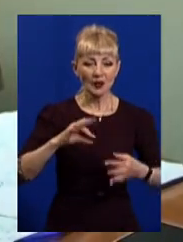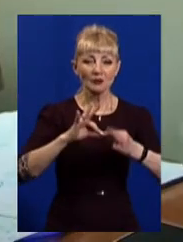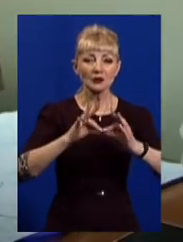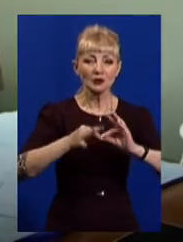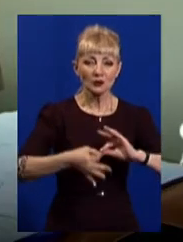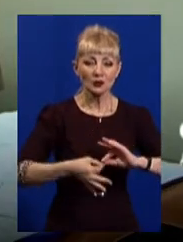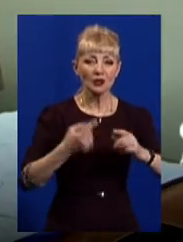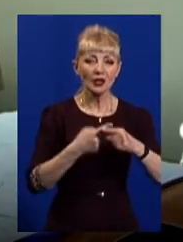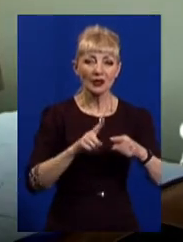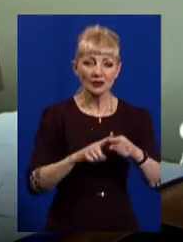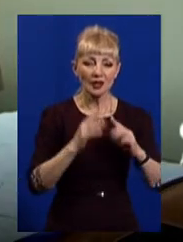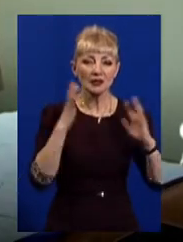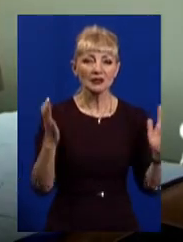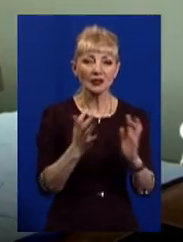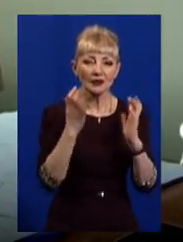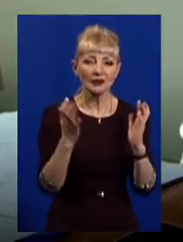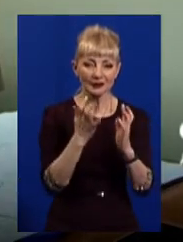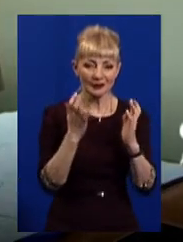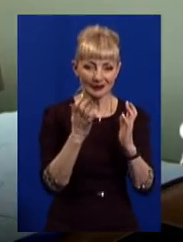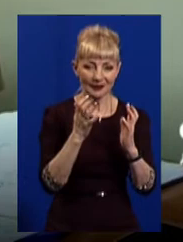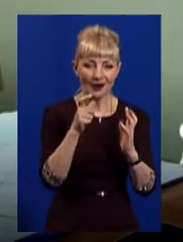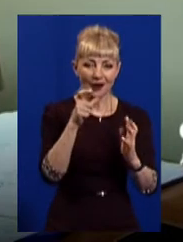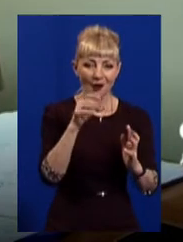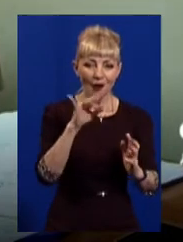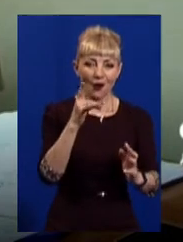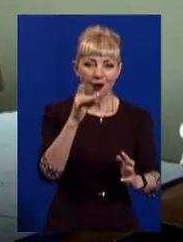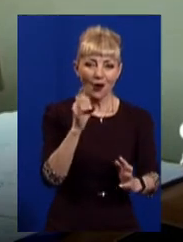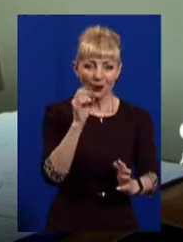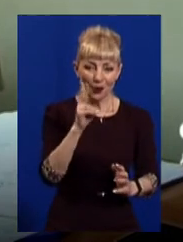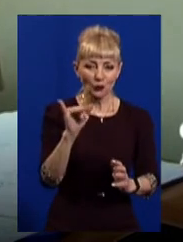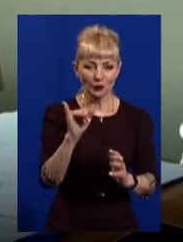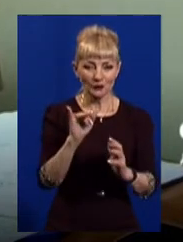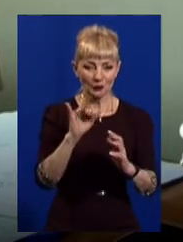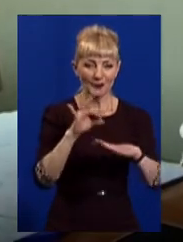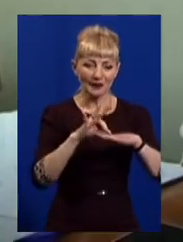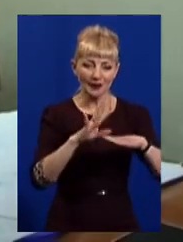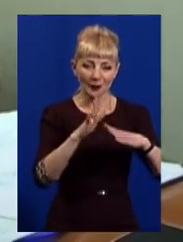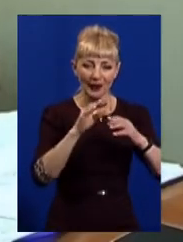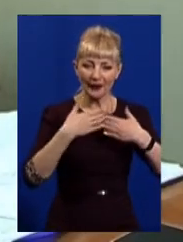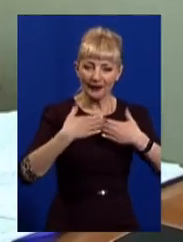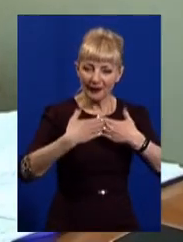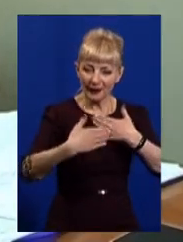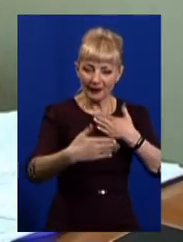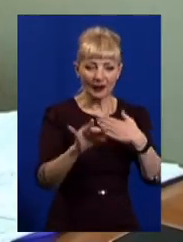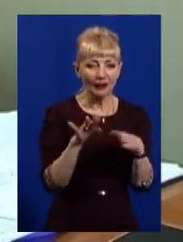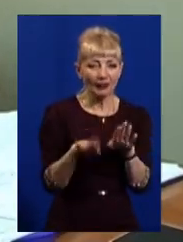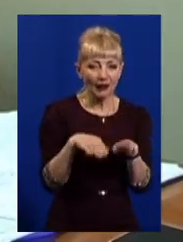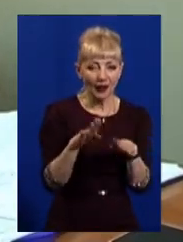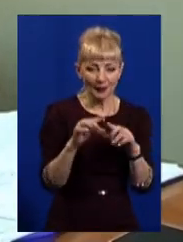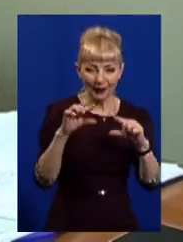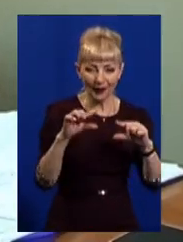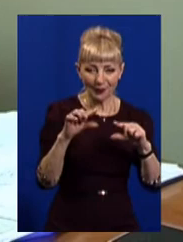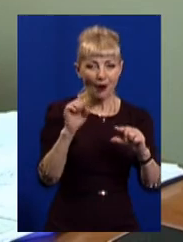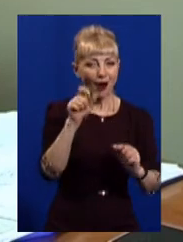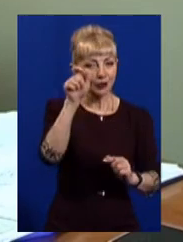Найскладніше – це все ж таки зберегти тхора, тому що у нього дуже характерне тіло. Воно видовжене, у нього коротенькі лапки, а людське тіло